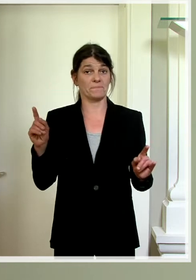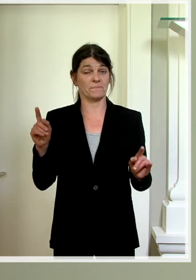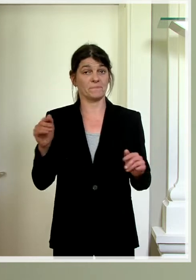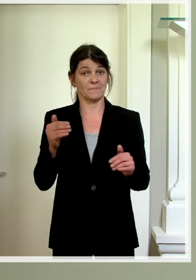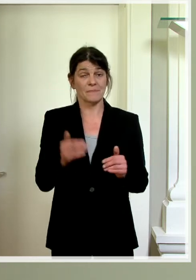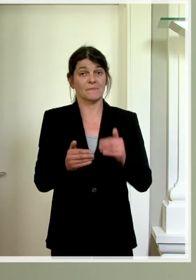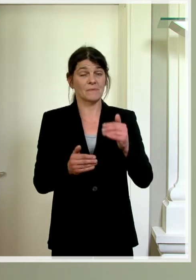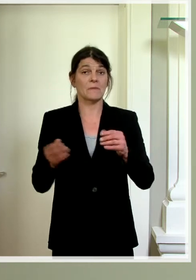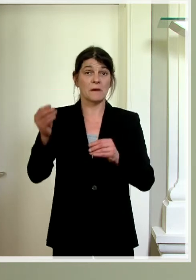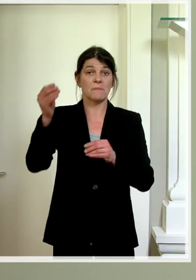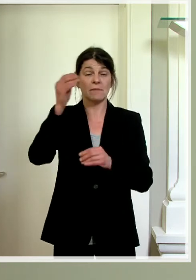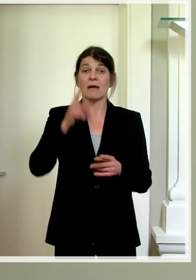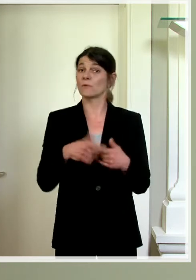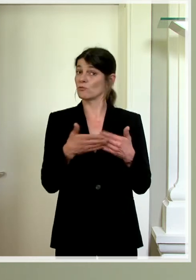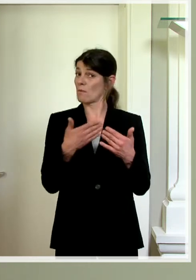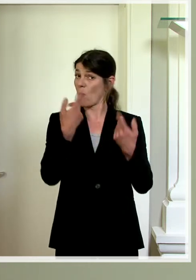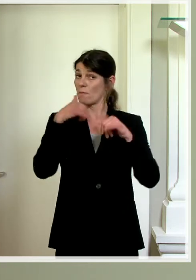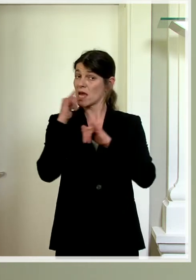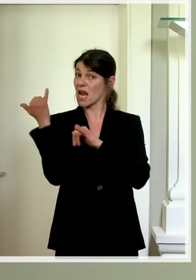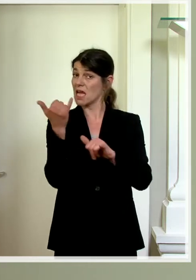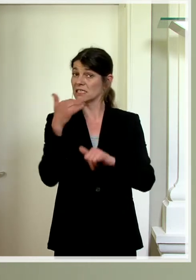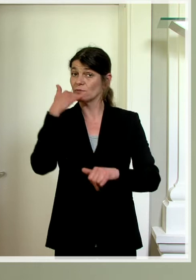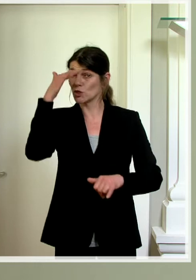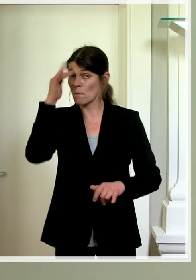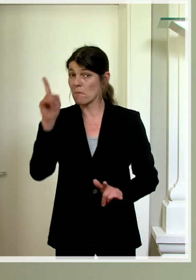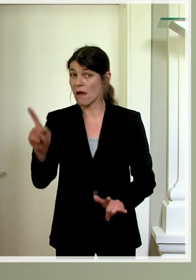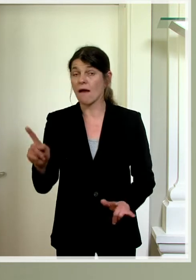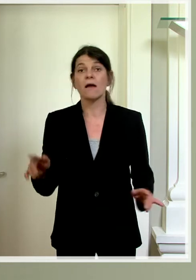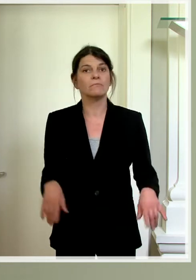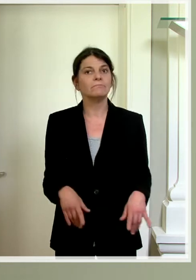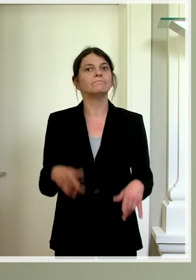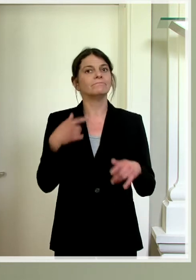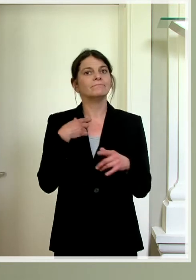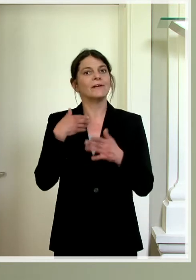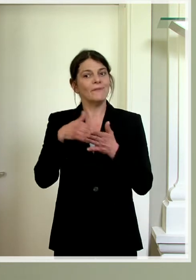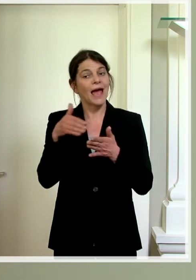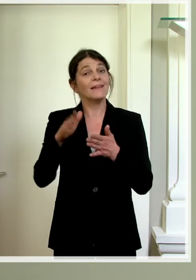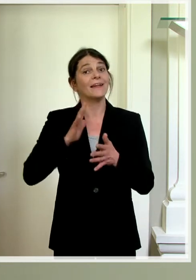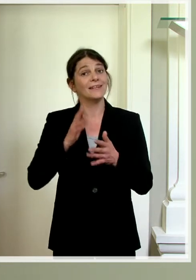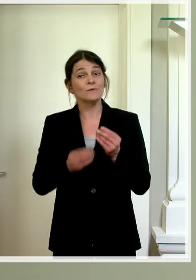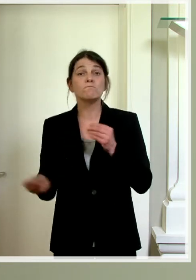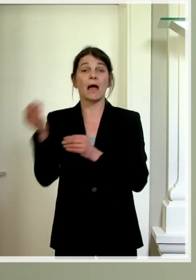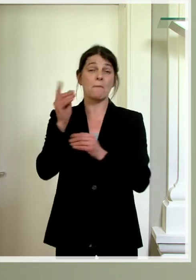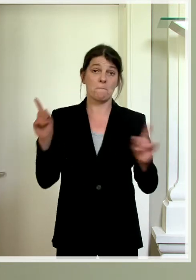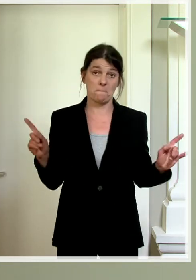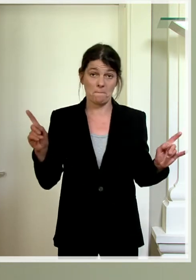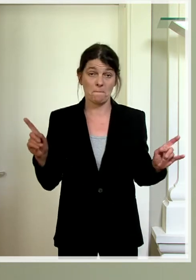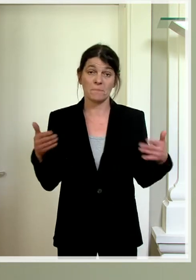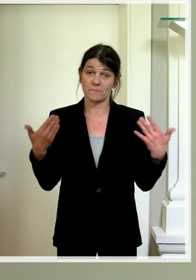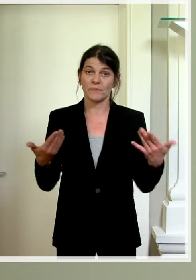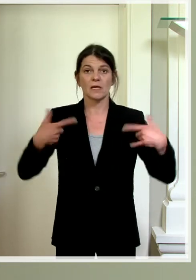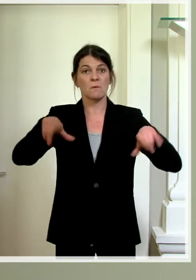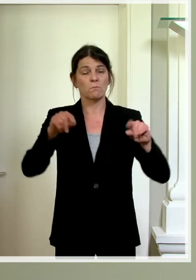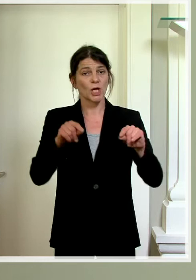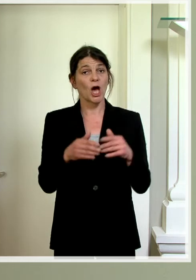kommt noch, dass man reisen wird im Sommer. Das wird weiter das Risiko erhöhen. Das heißt, wir